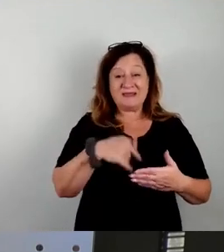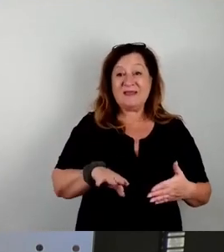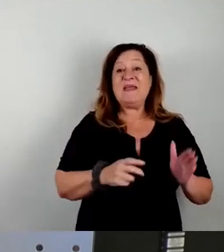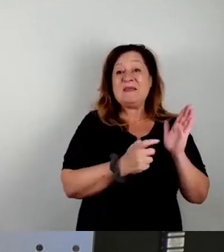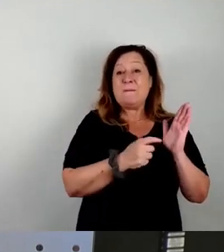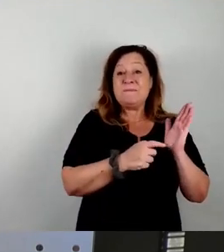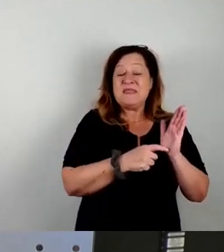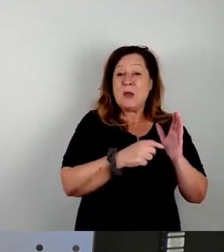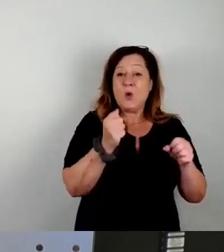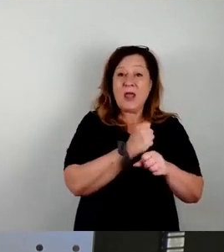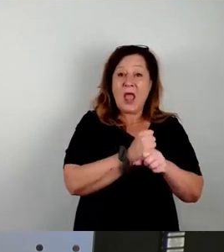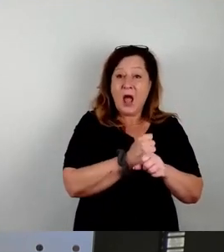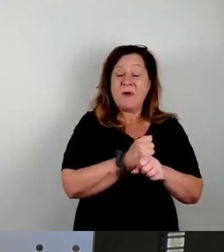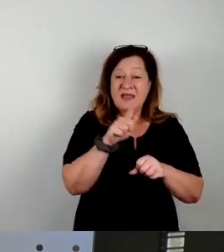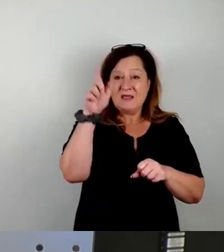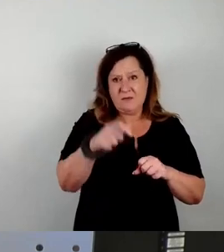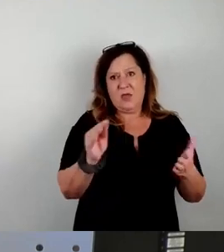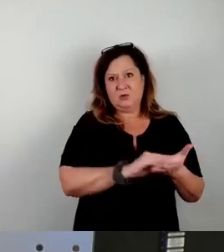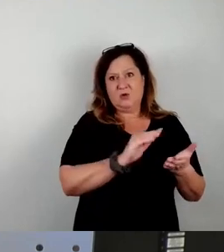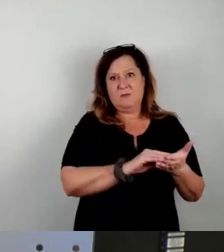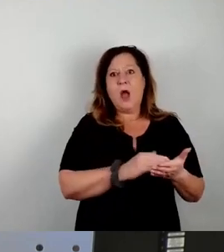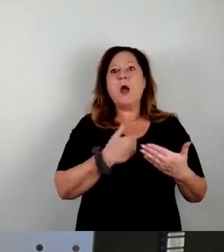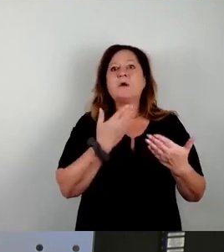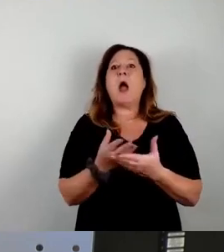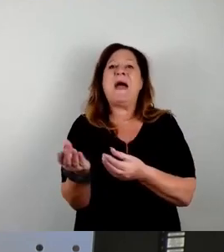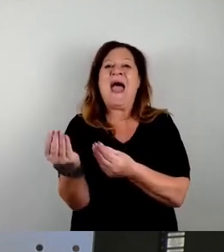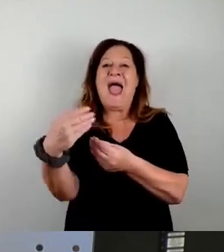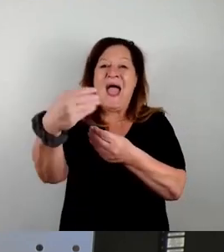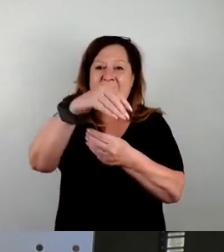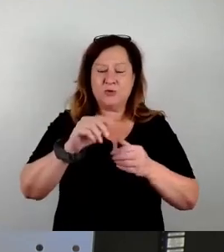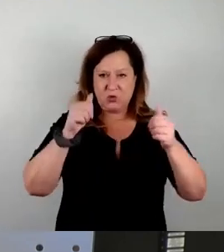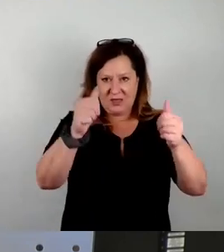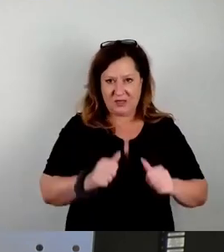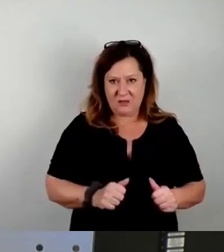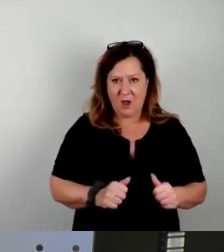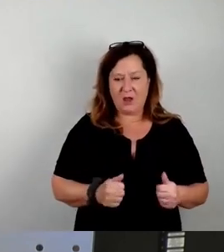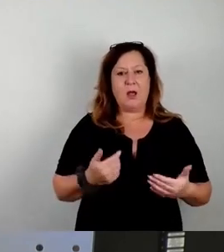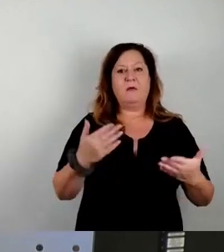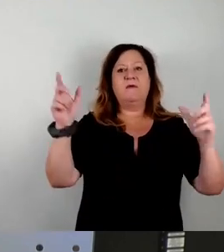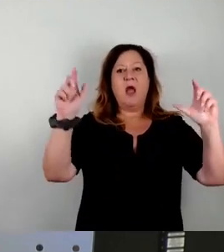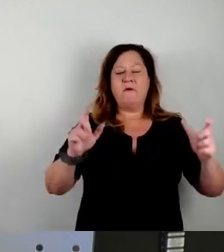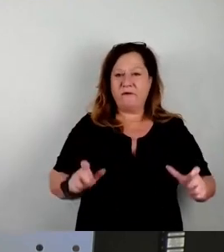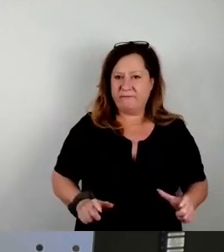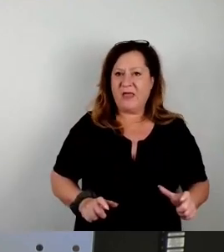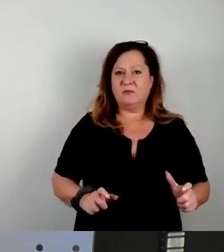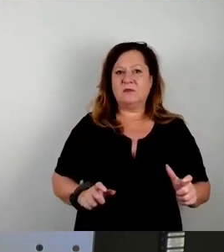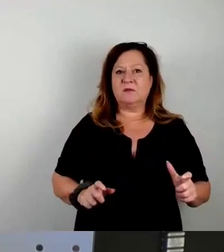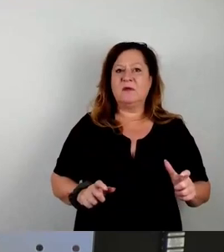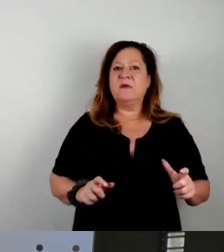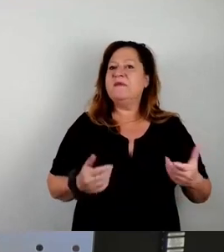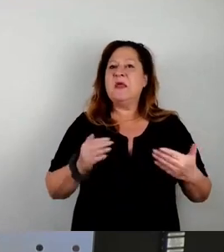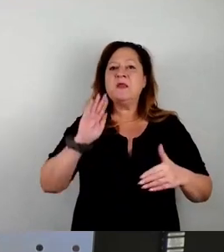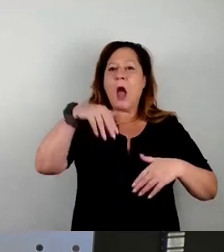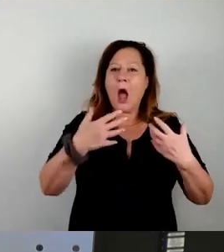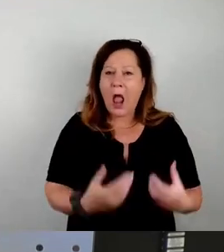ja auch Ergänzungsanträge. Es gab Ergänzungsanträge, dieses Event etwas nachhaltiger zu machen.